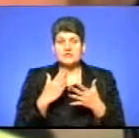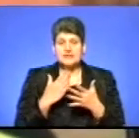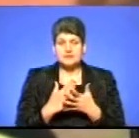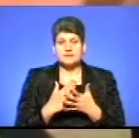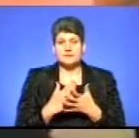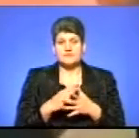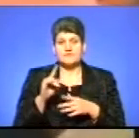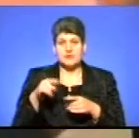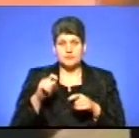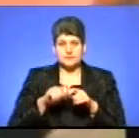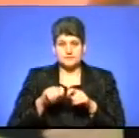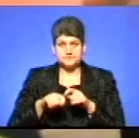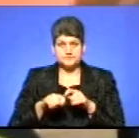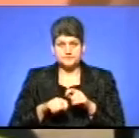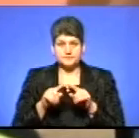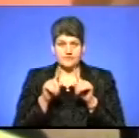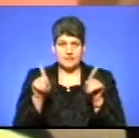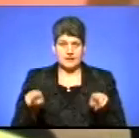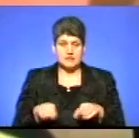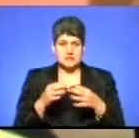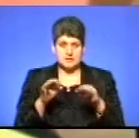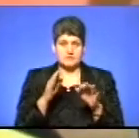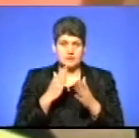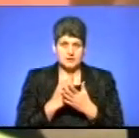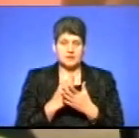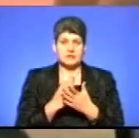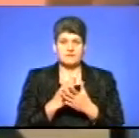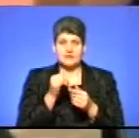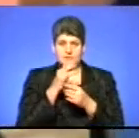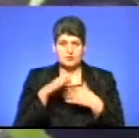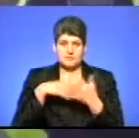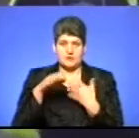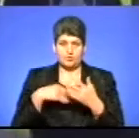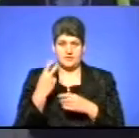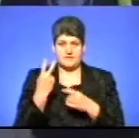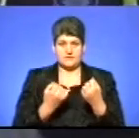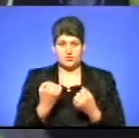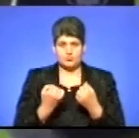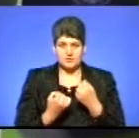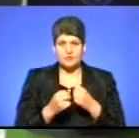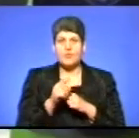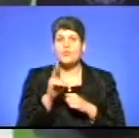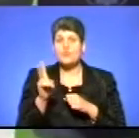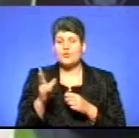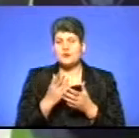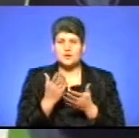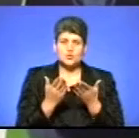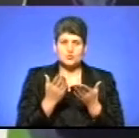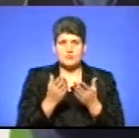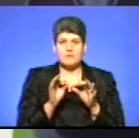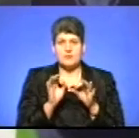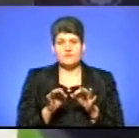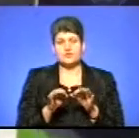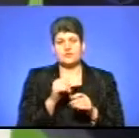всі вимоги, пройшов сертифікацію. Він не може перепутати два автомобілі. Тим водіям, у кого будуть сумніви у правильності виміру